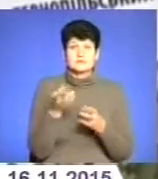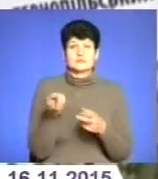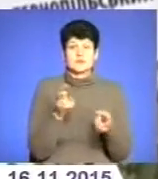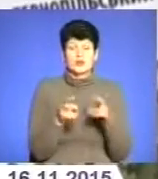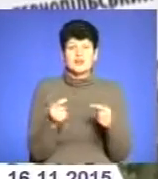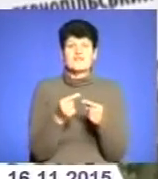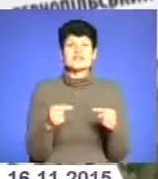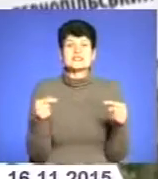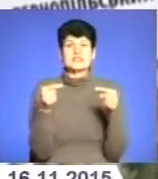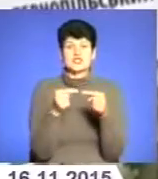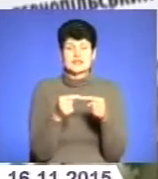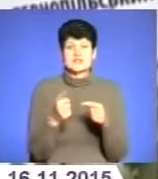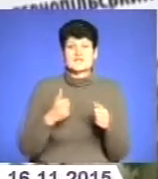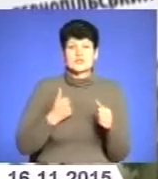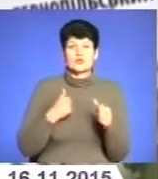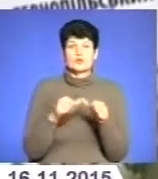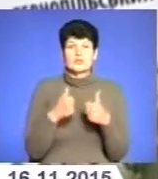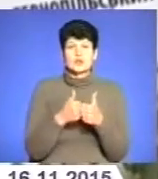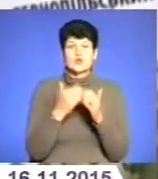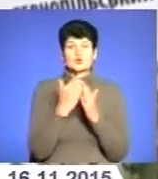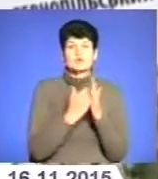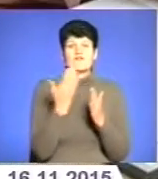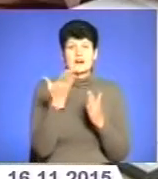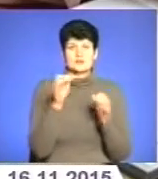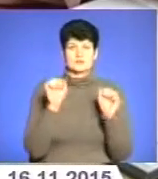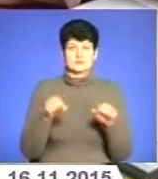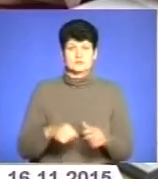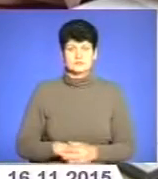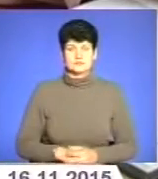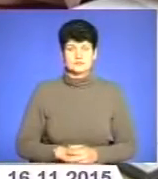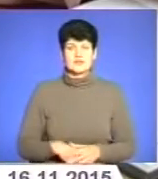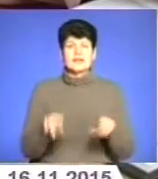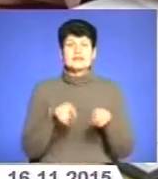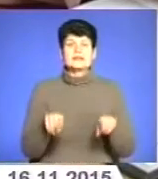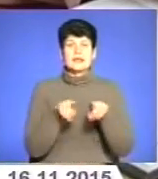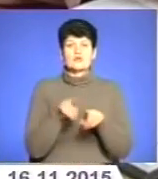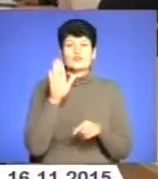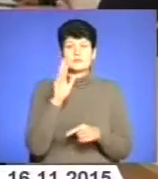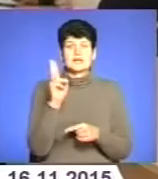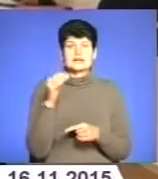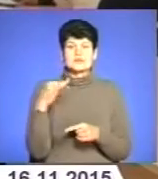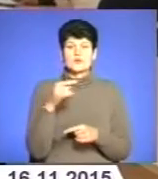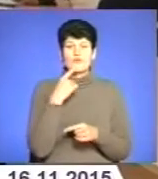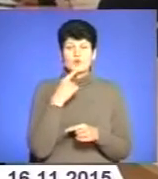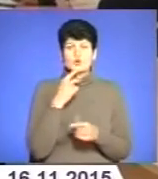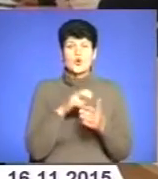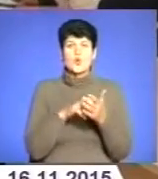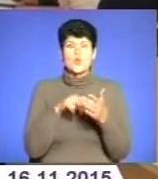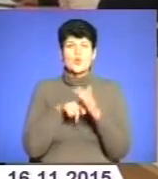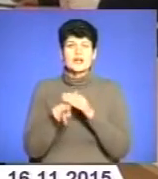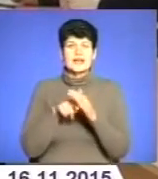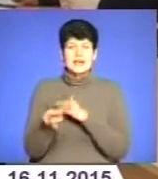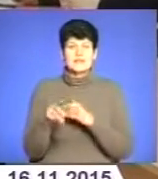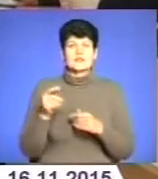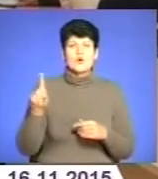Визначається військового комісаріата ступінь вашої придатності. Також Володимир Катинський відзначив, що ухилянти від мобілізації не